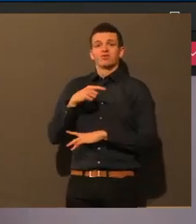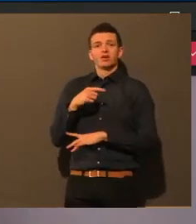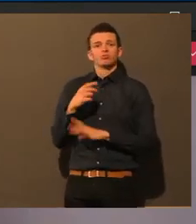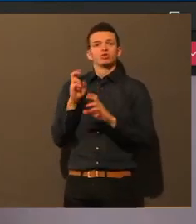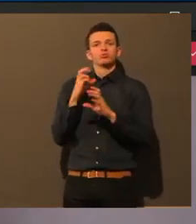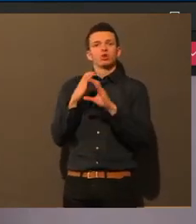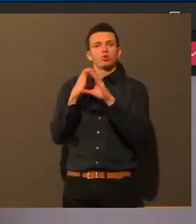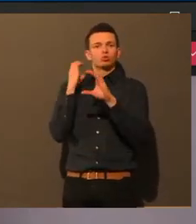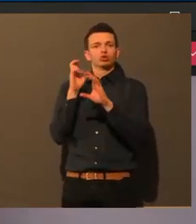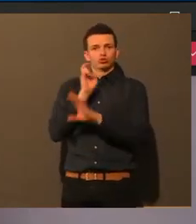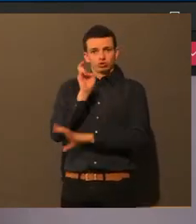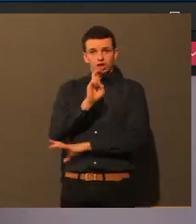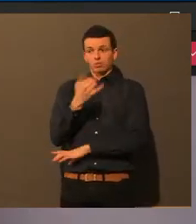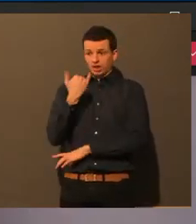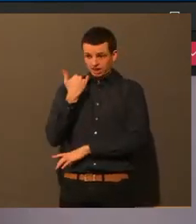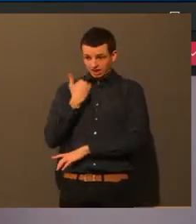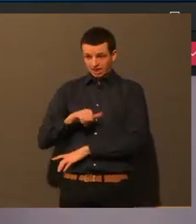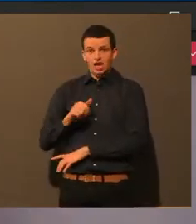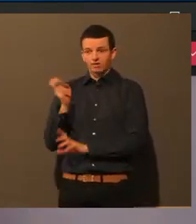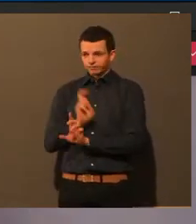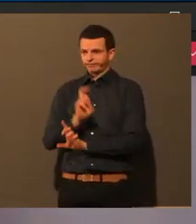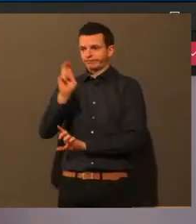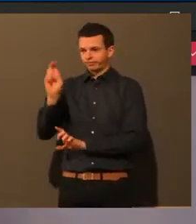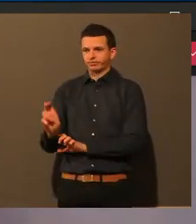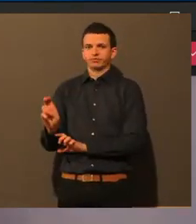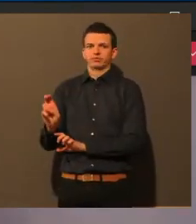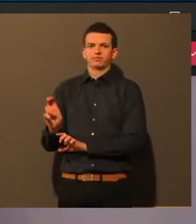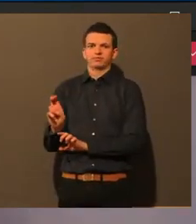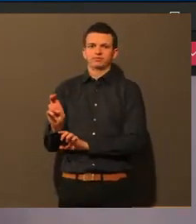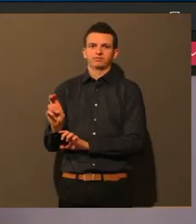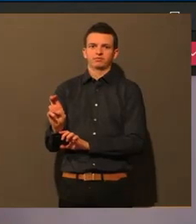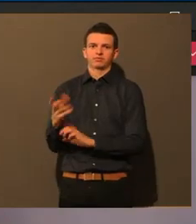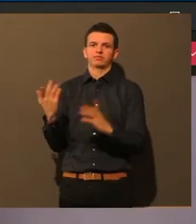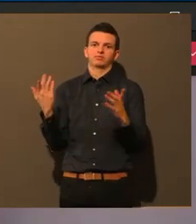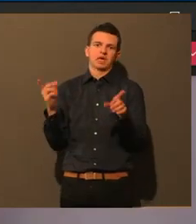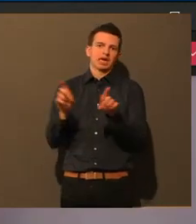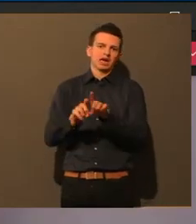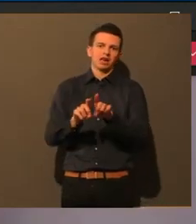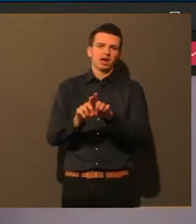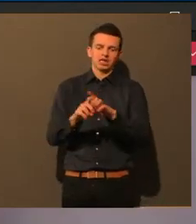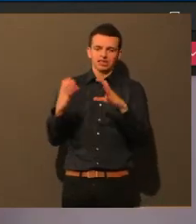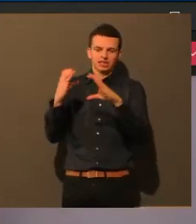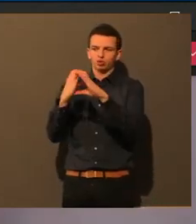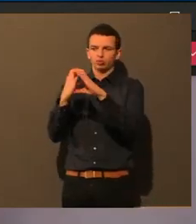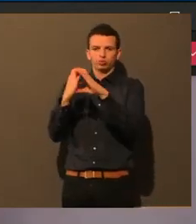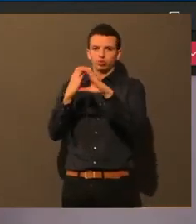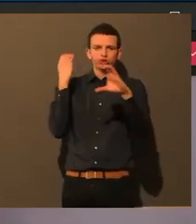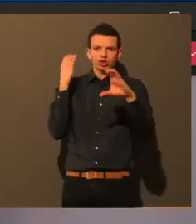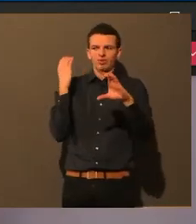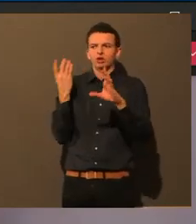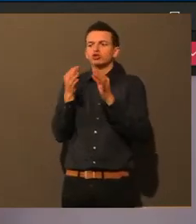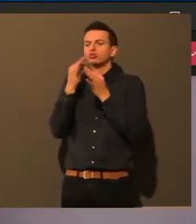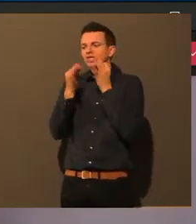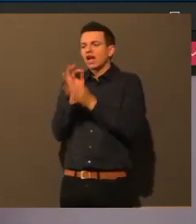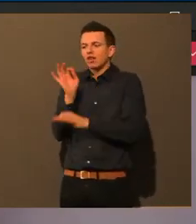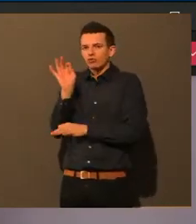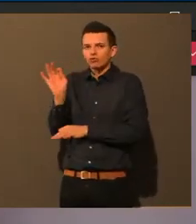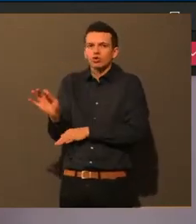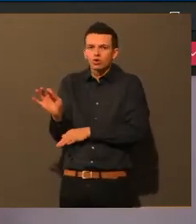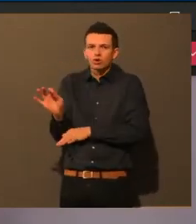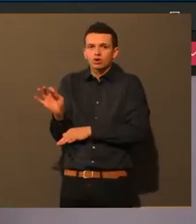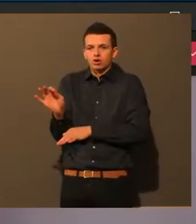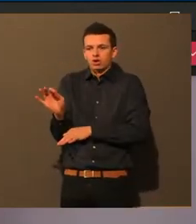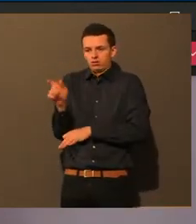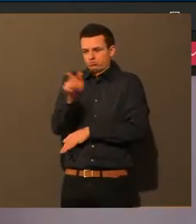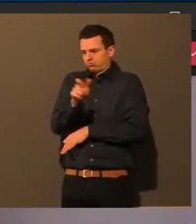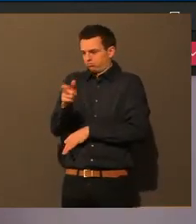das wäre ja dann sozusagen auch eine Busfahrt. Muss ja nicht vollgemacht werden, der Bus, sondern halt mit den Personen, die sich da gerne dran